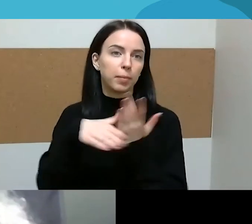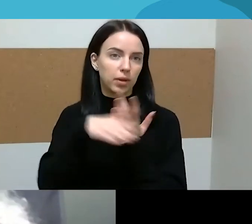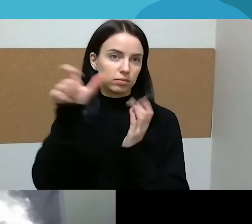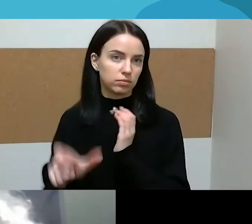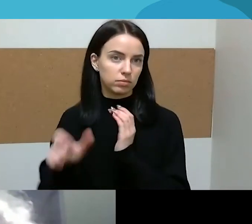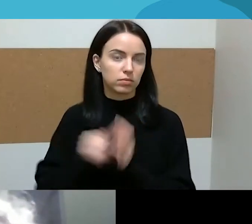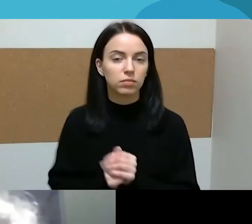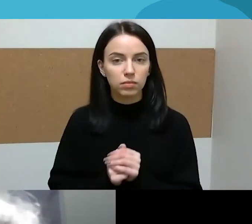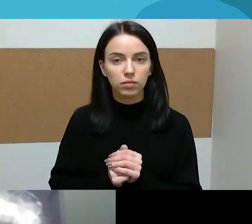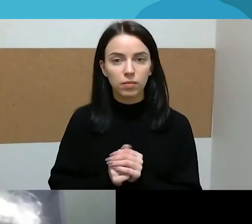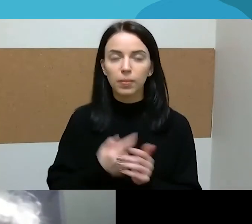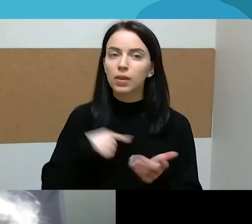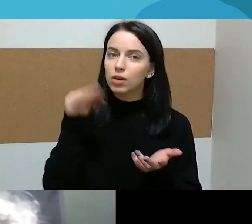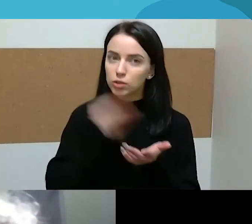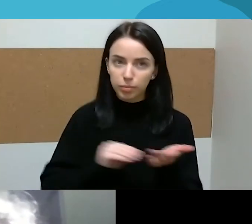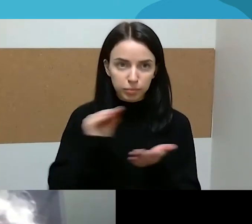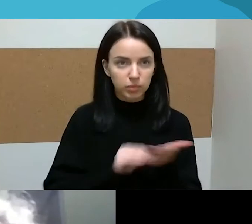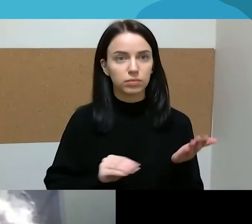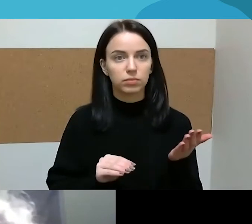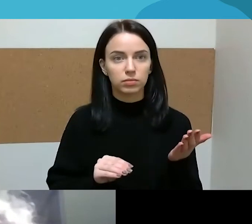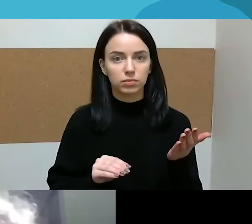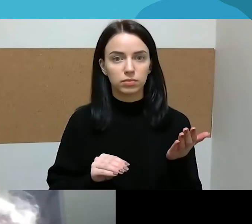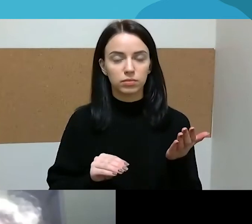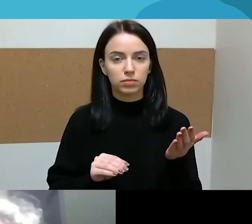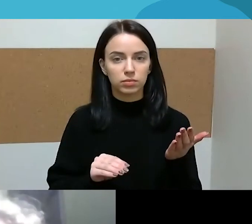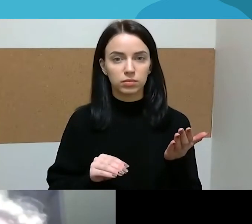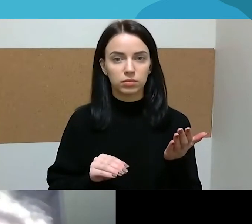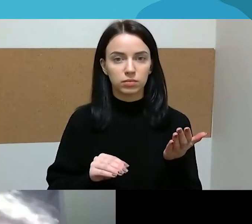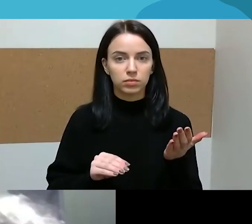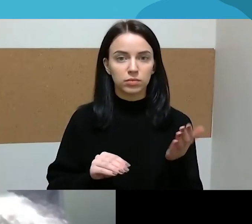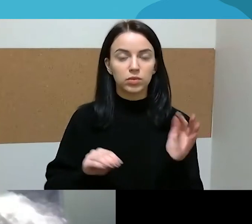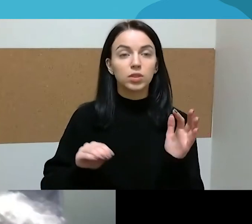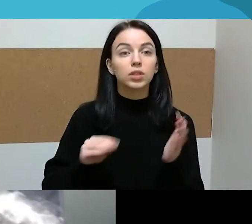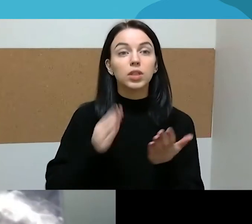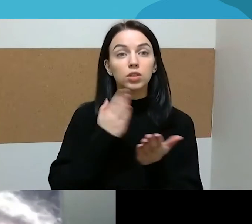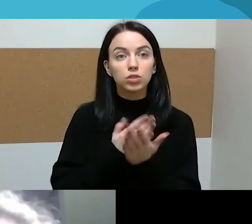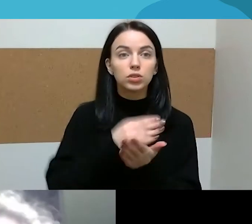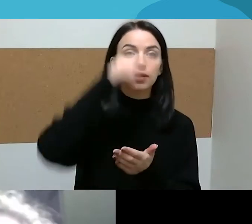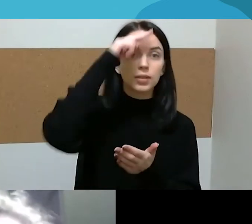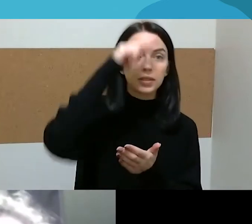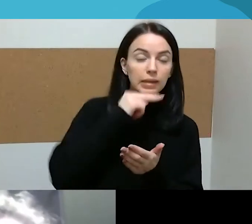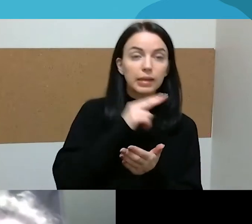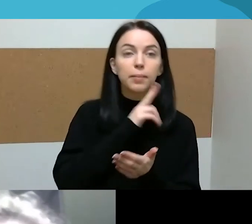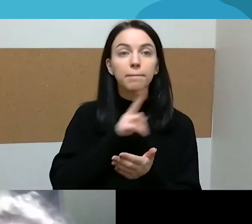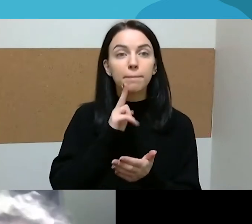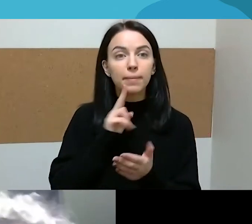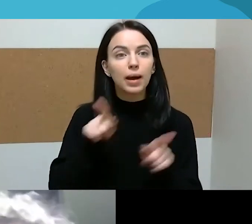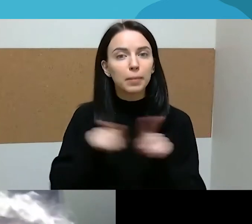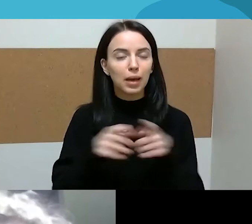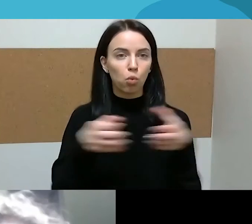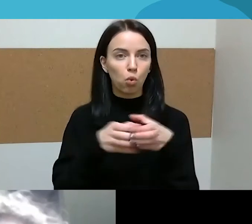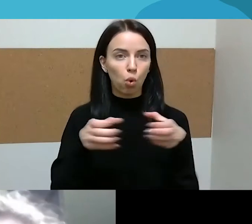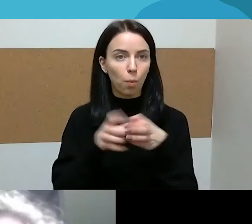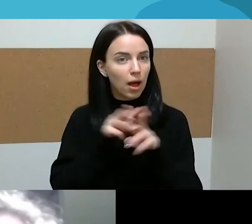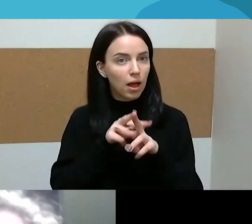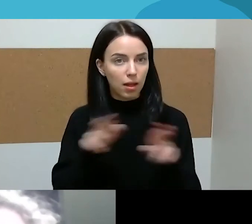kad, nu, dar kartą pasikartosiu, mes turime apie du vaikus auginančių žmonės kalbėti kaip apie komandą. Ir jeigu vyras daro,